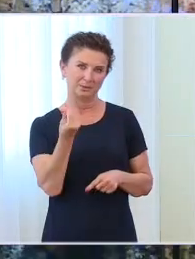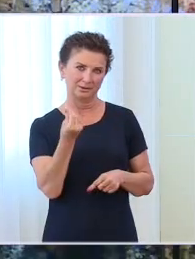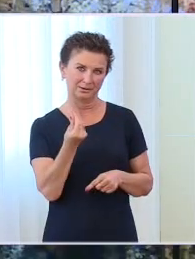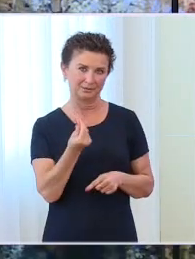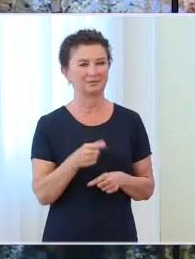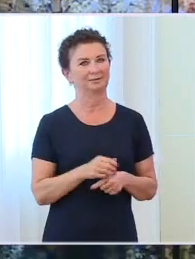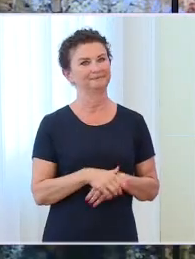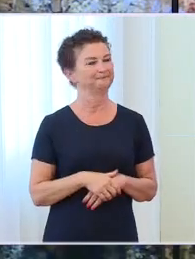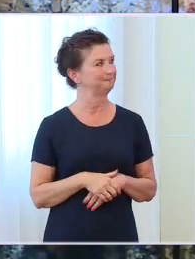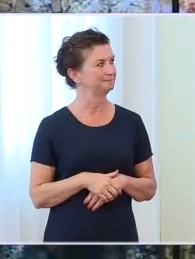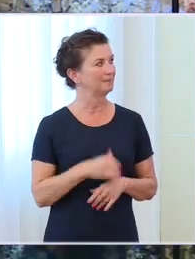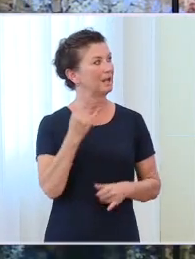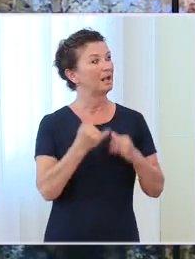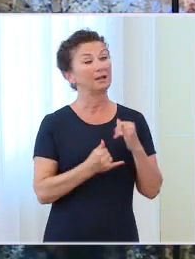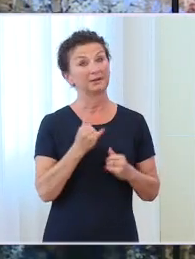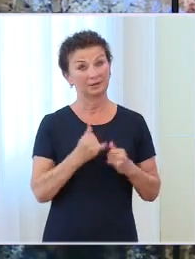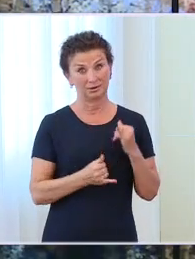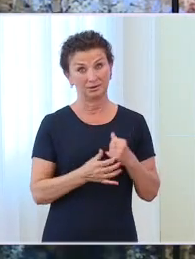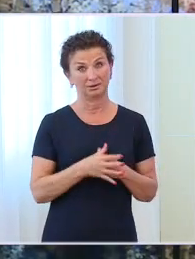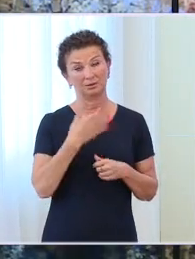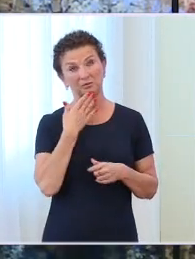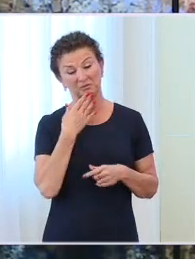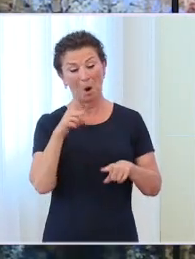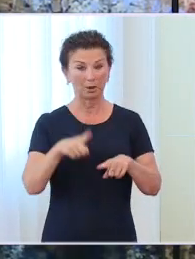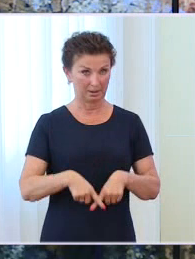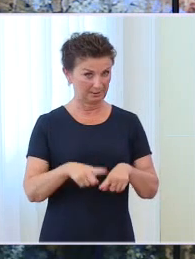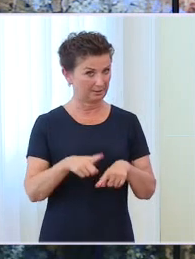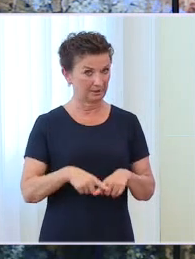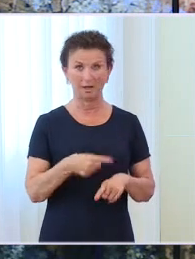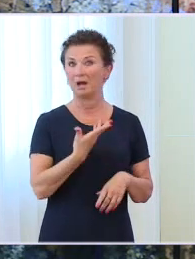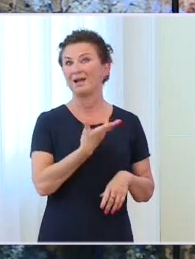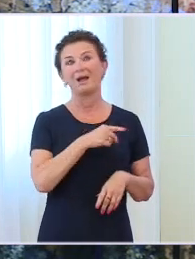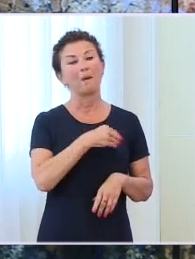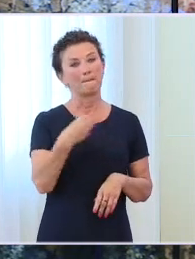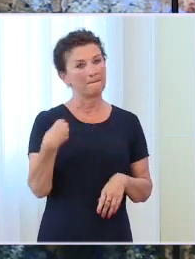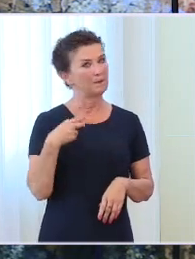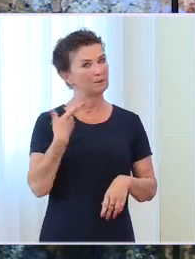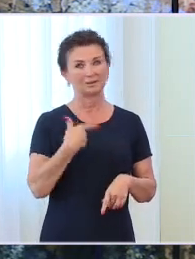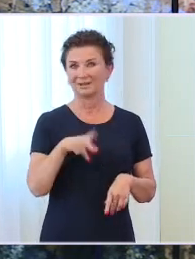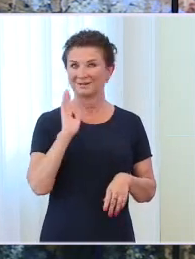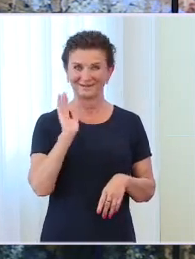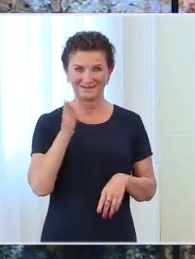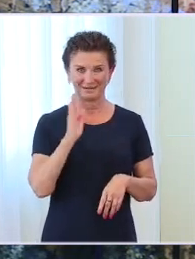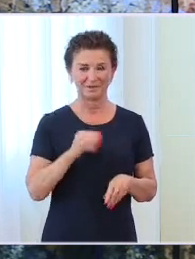Jeśli chodzi o Grecję, my nie będziemy żadnych konkretnych pieniędzy przekazywać do Grecji. Państwo wiecie, że to w ramach Funduszu